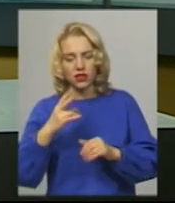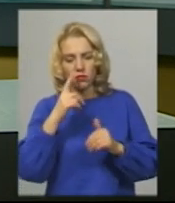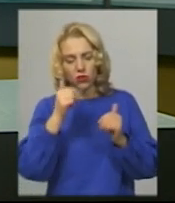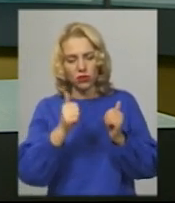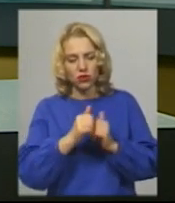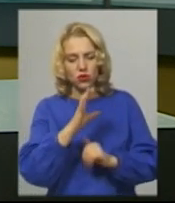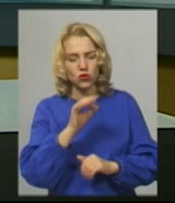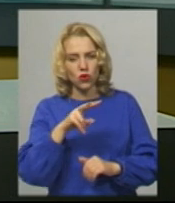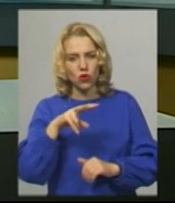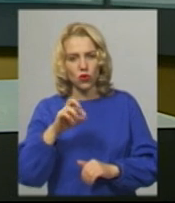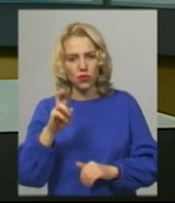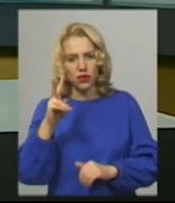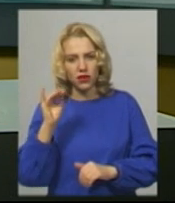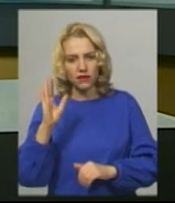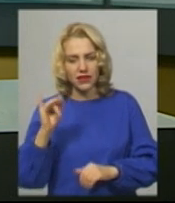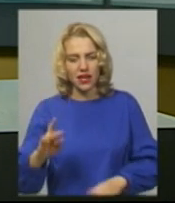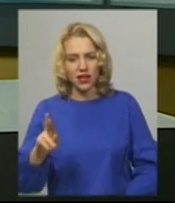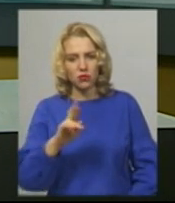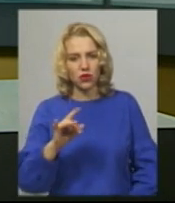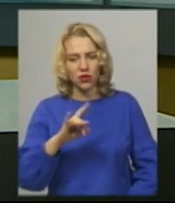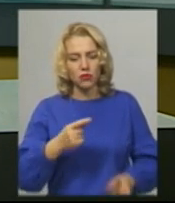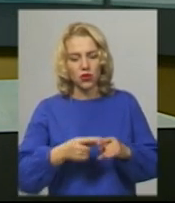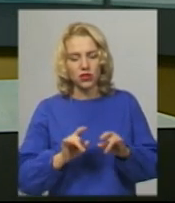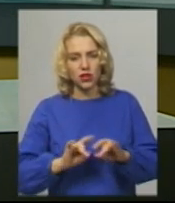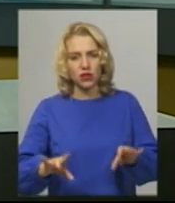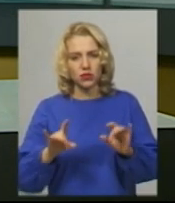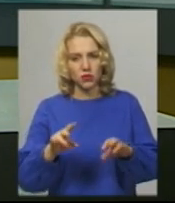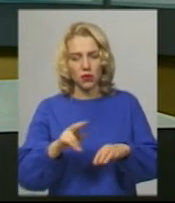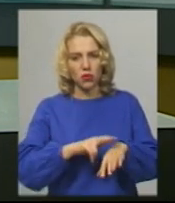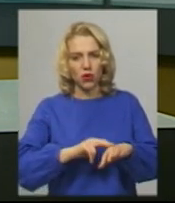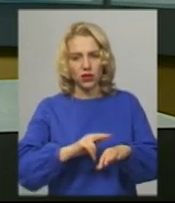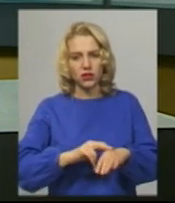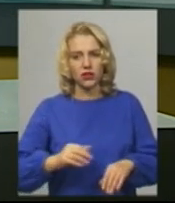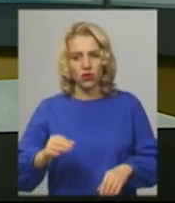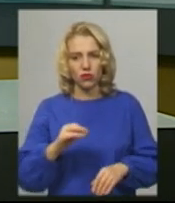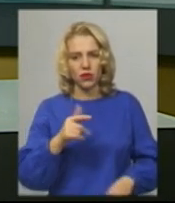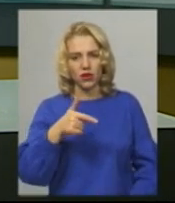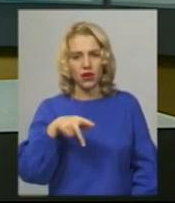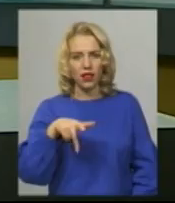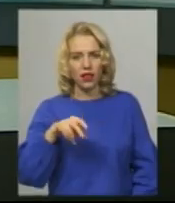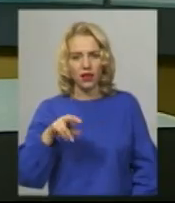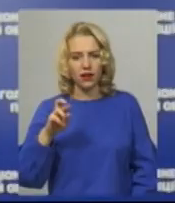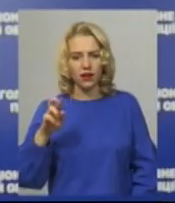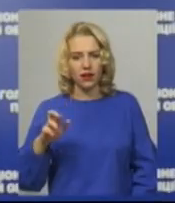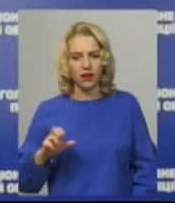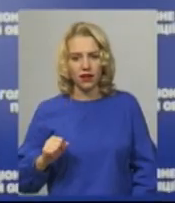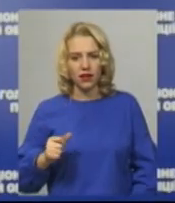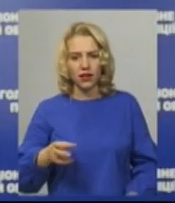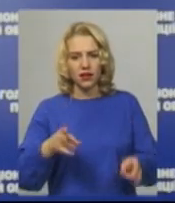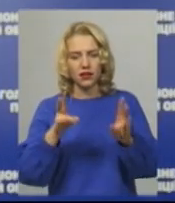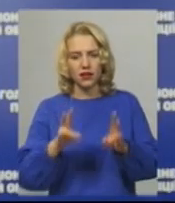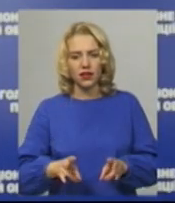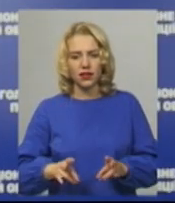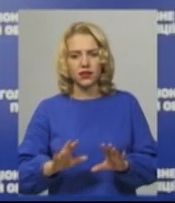Ярмолинецького району. Про це розповіла начальник сектору комунікацій Нацполіції області Інна Глега. Трагедія